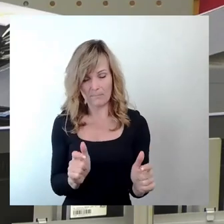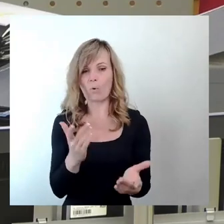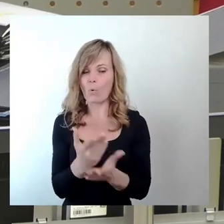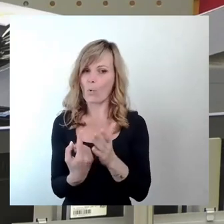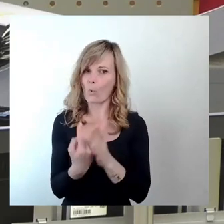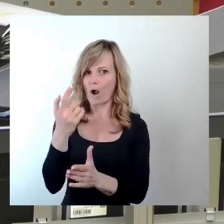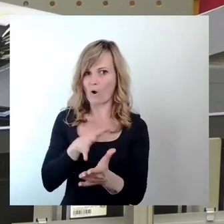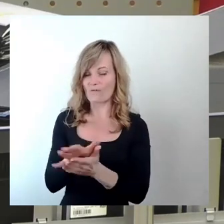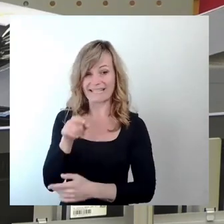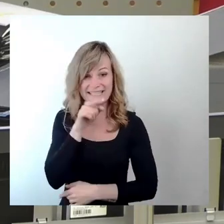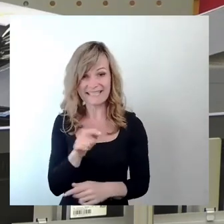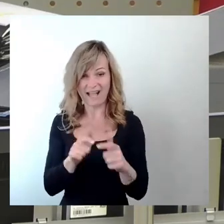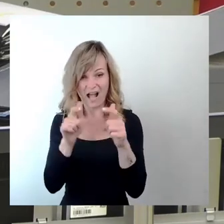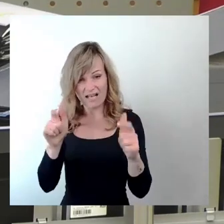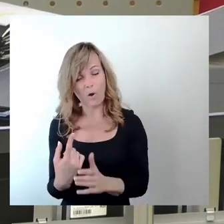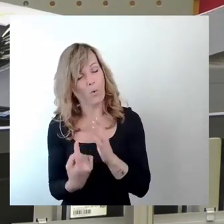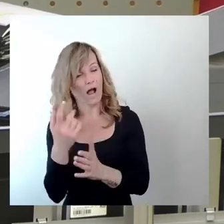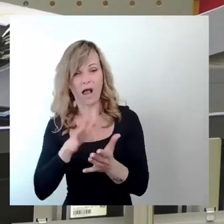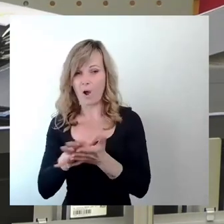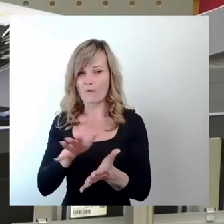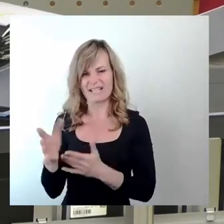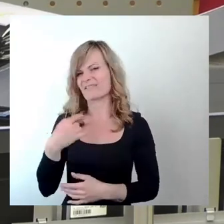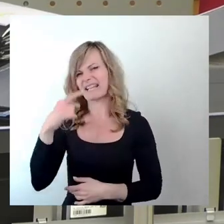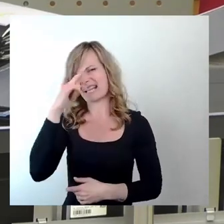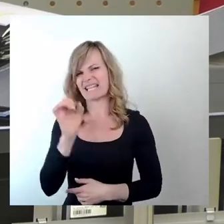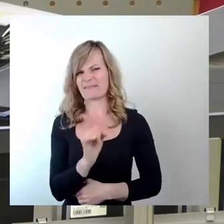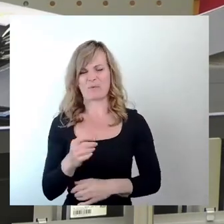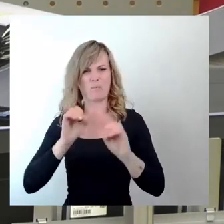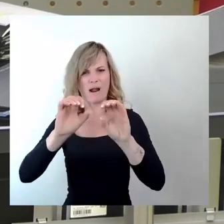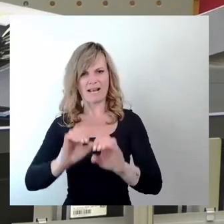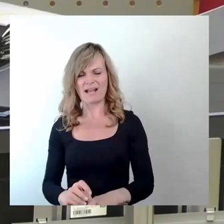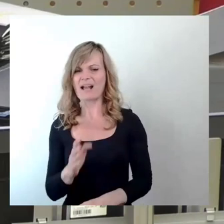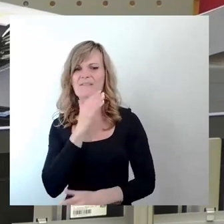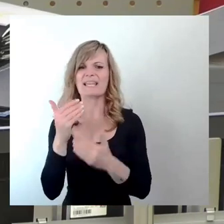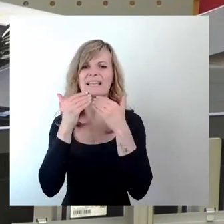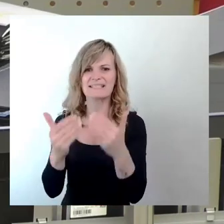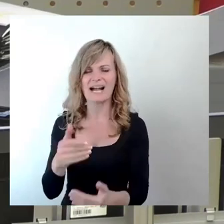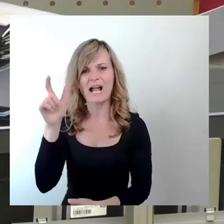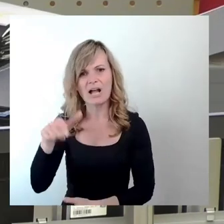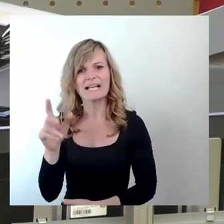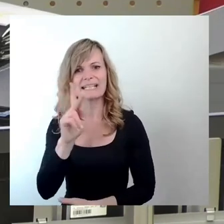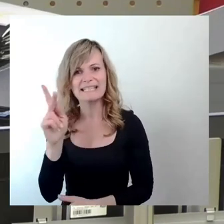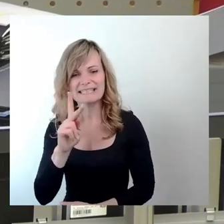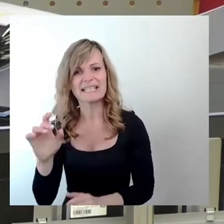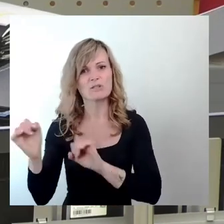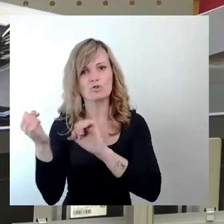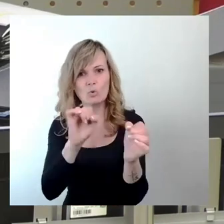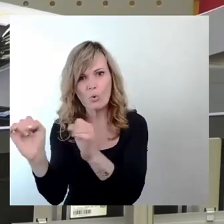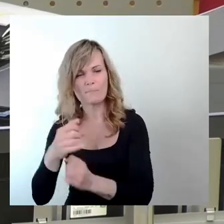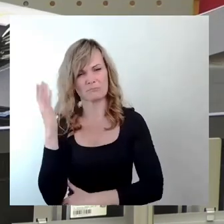das viel größer. Von daher auch vielen, ich weiß gar nicht, warum ich das heute sage, vielen Dank an Christine Sturm für dieses Plädoyer.